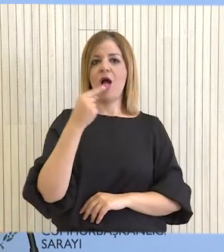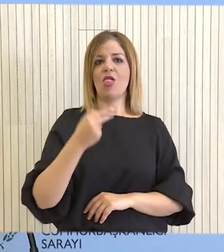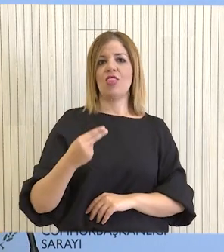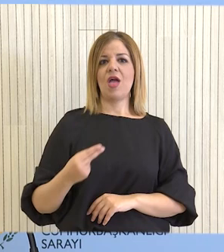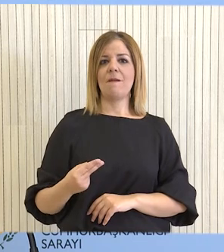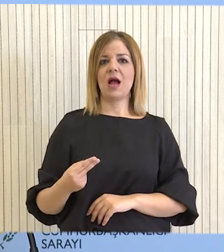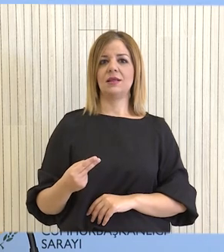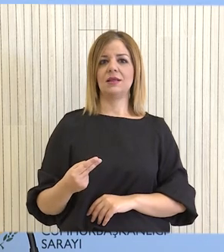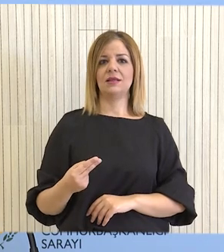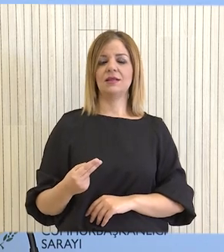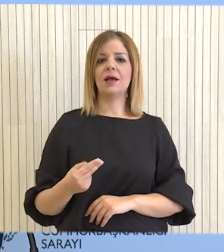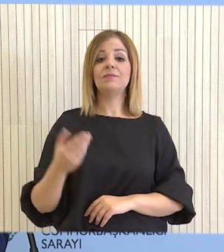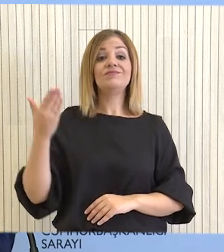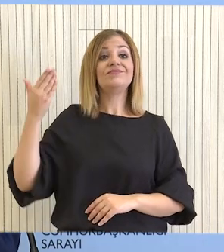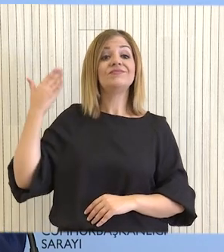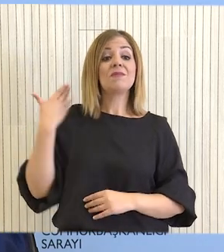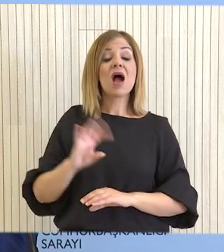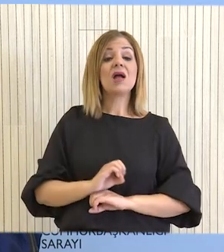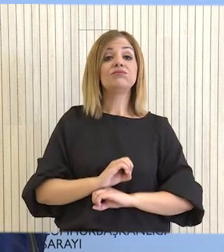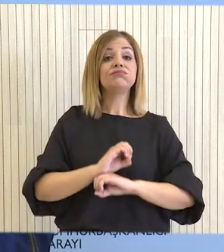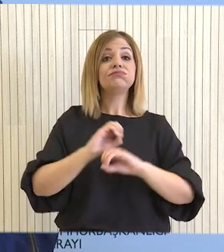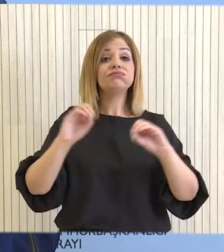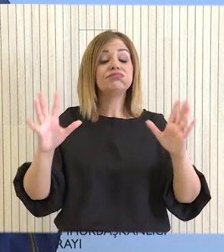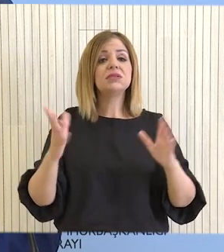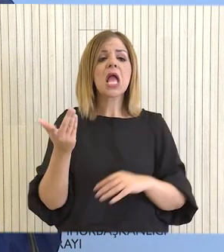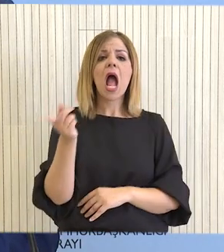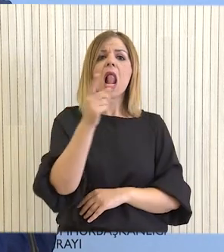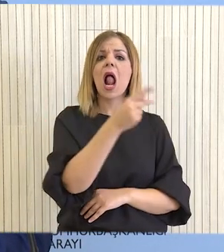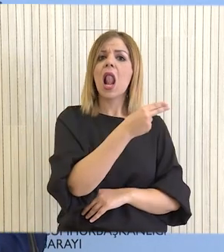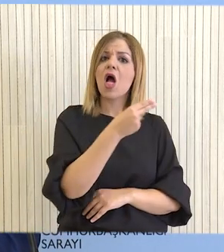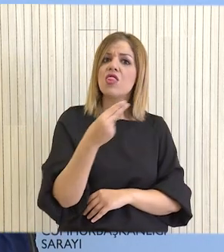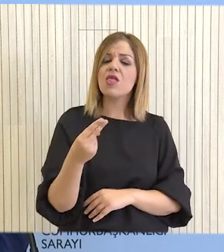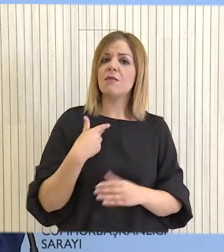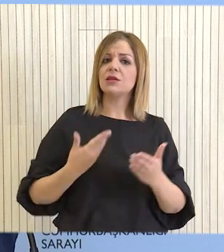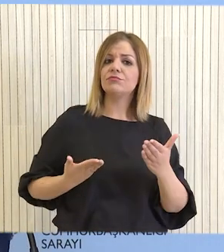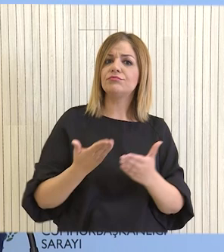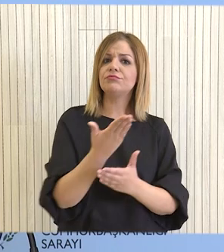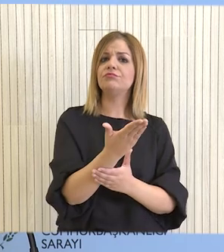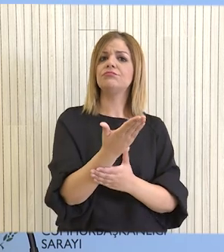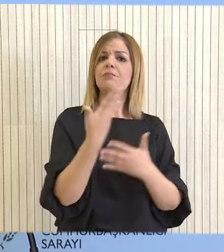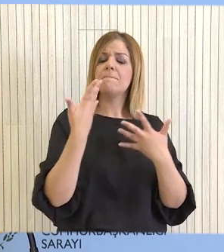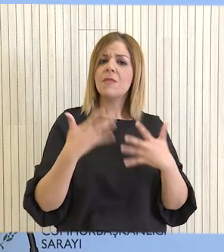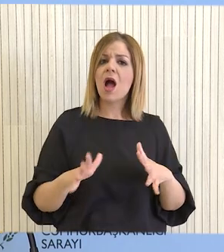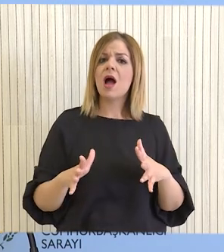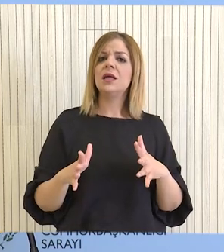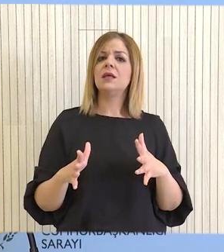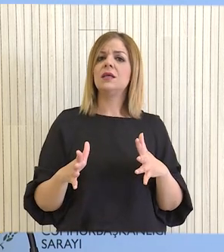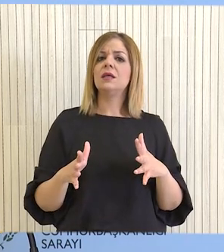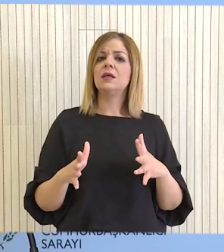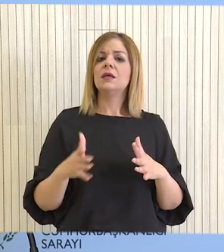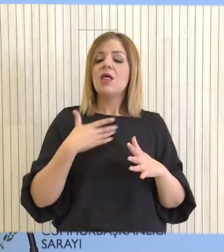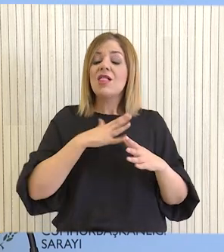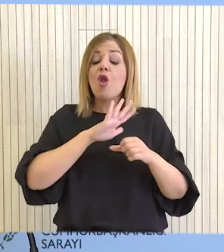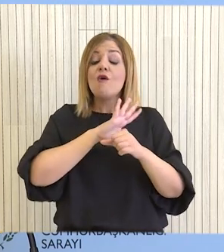είτε αυτών που έχουν δει πρόσφατα το φως της δημοσιοτήτας είτε άλλων τα οποία βρίσκονται ενώπιον των αρχών και την πλήρη